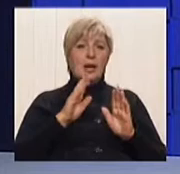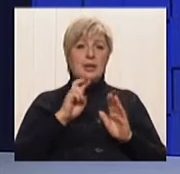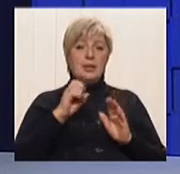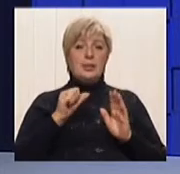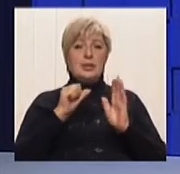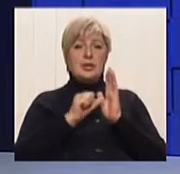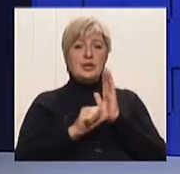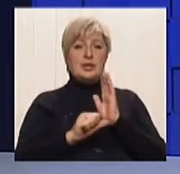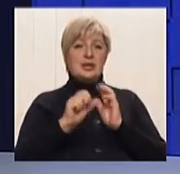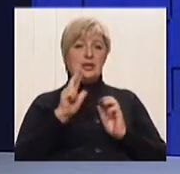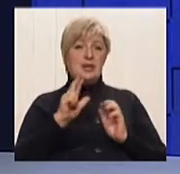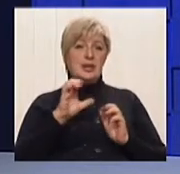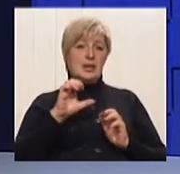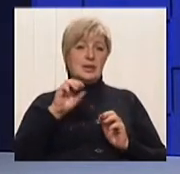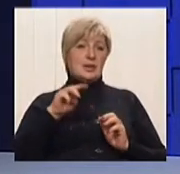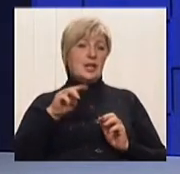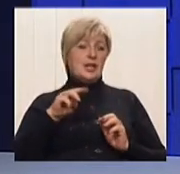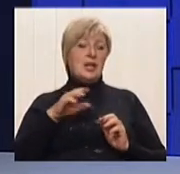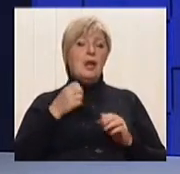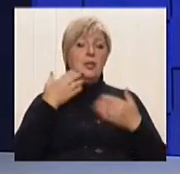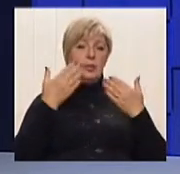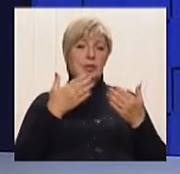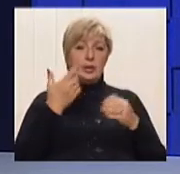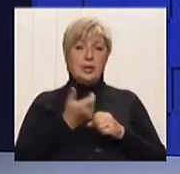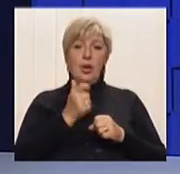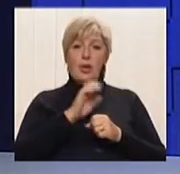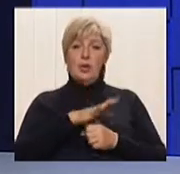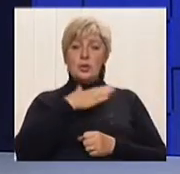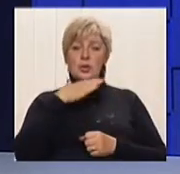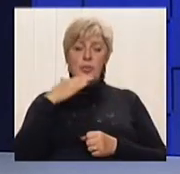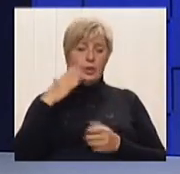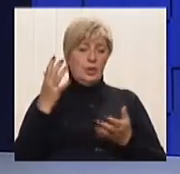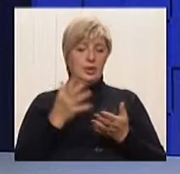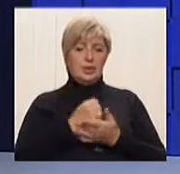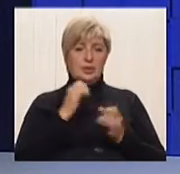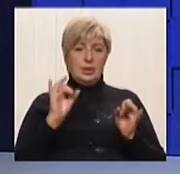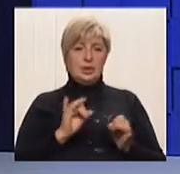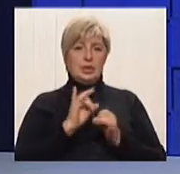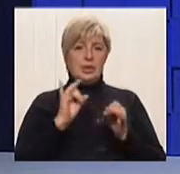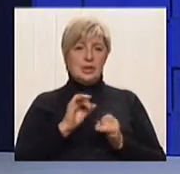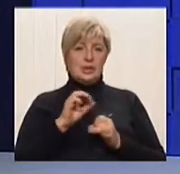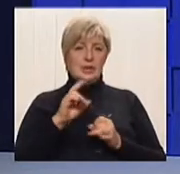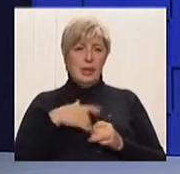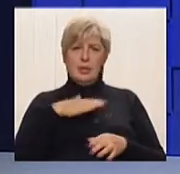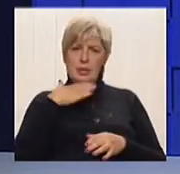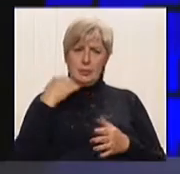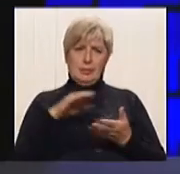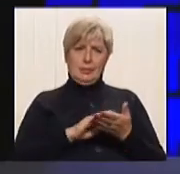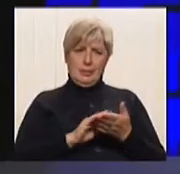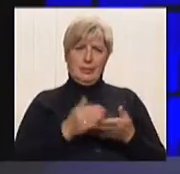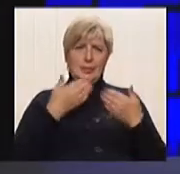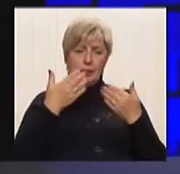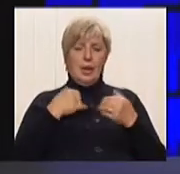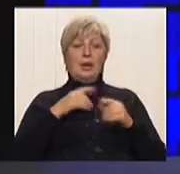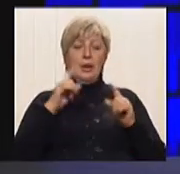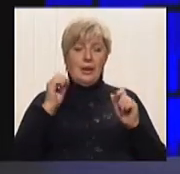Там дуже багато знайдуть для себе цікавого. Я іноді перечитую і, як би, що-то нове опять нахожу. Ну, до речі, про